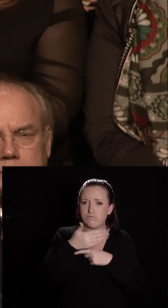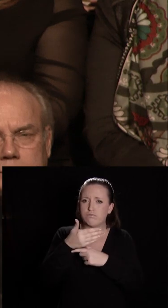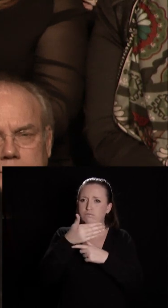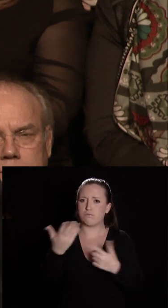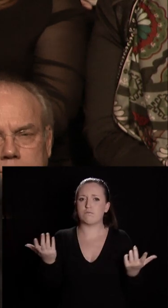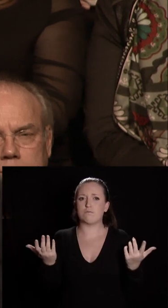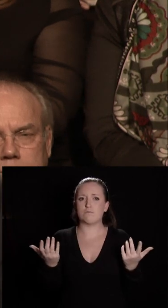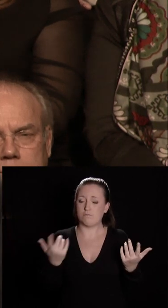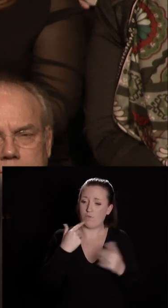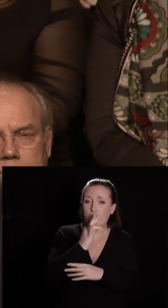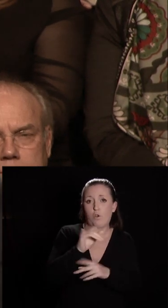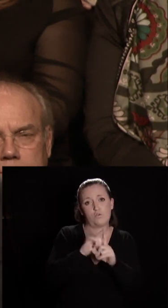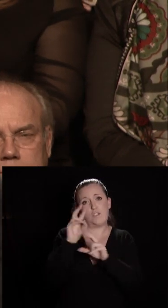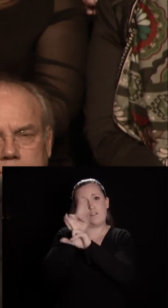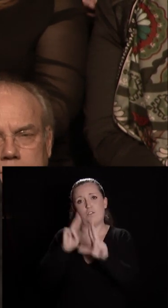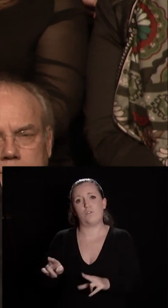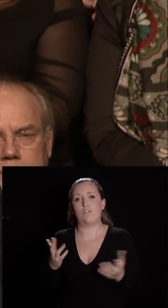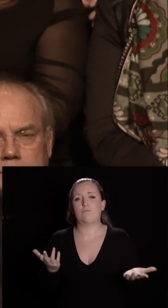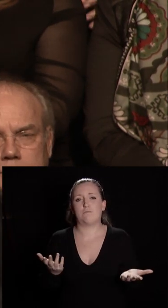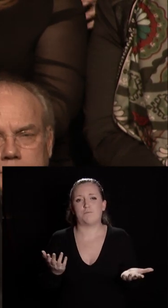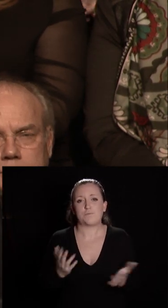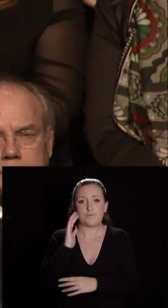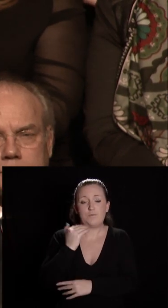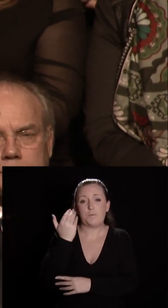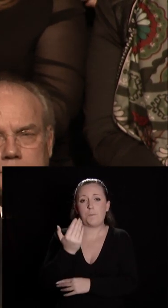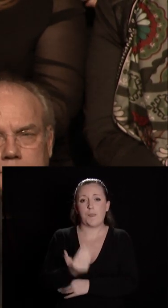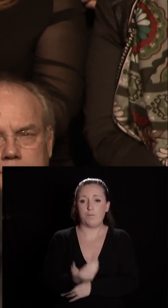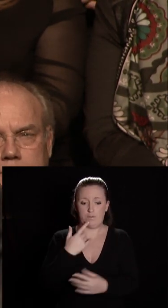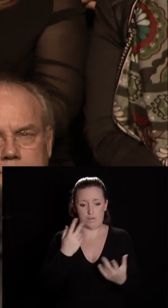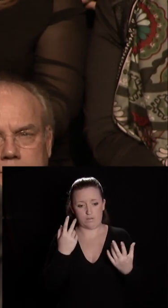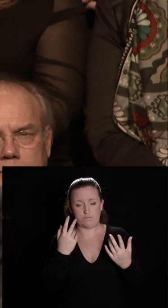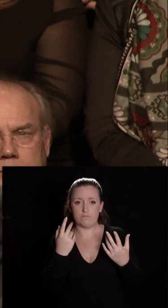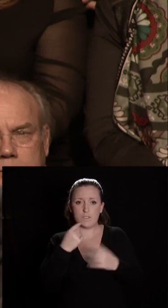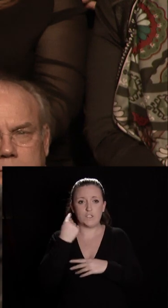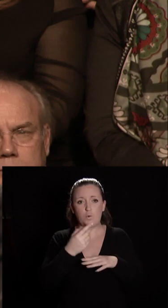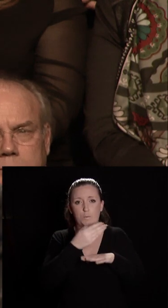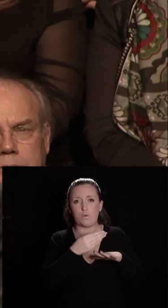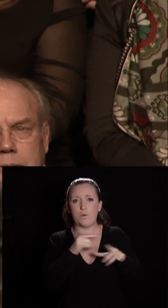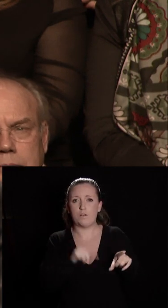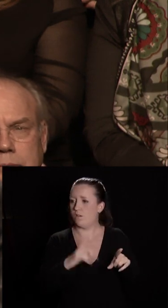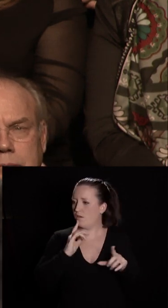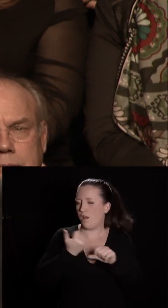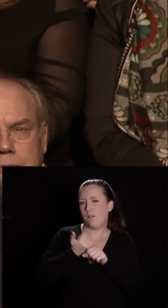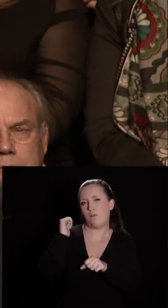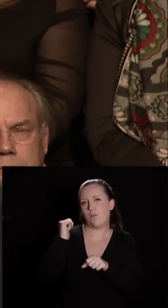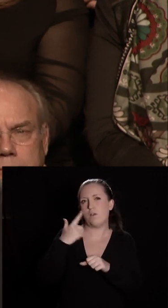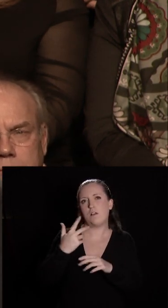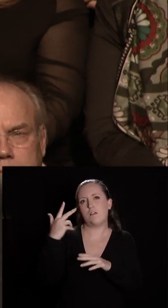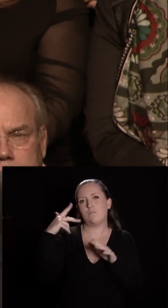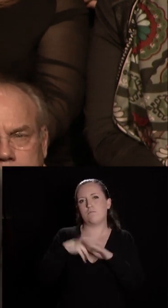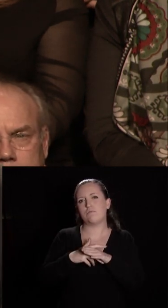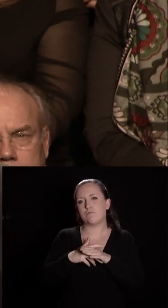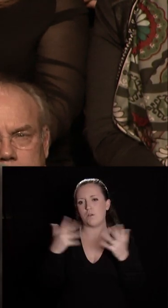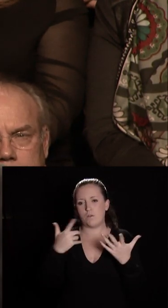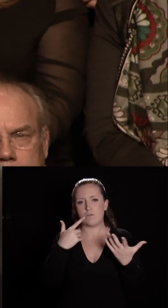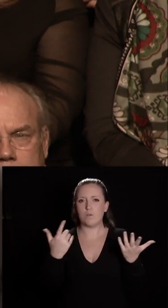tant en France qu'à l'international. C'est pour cela que Dijon Métropole s'est lancé il y a tout juste un an dans une démarche de